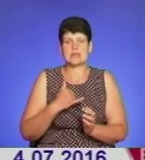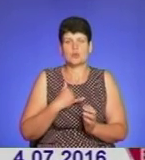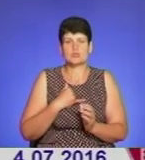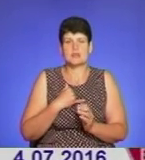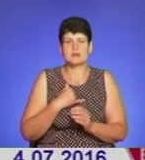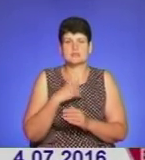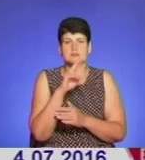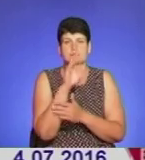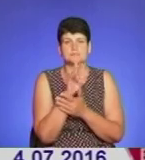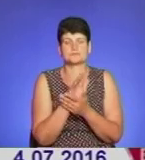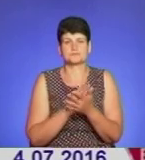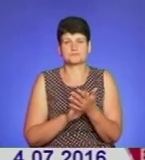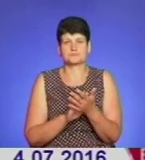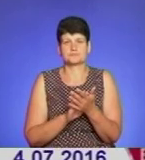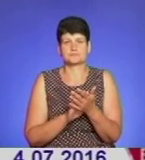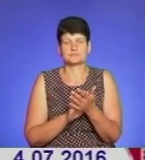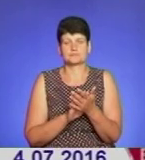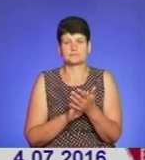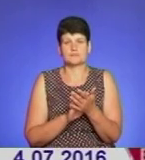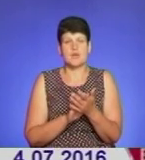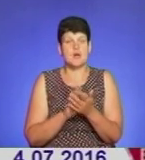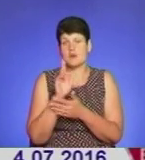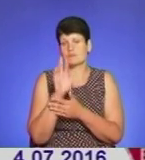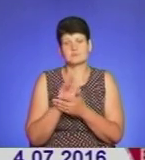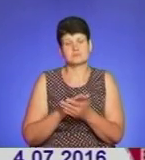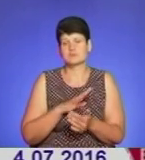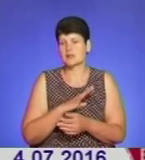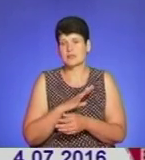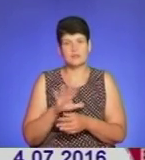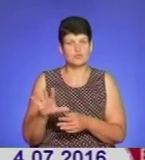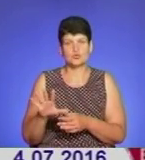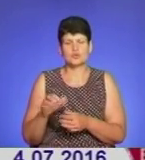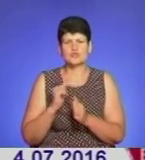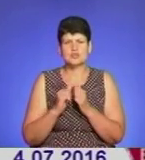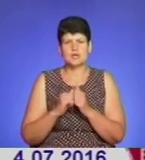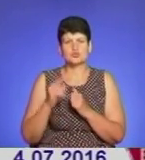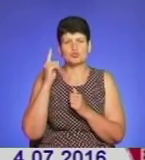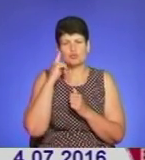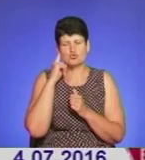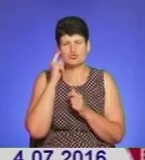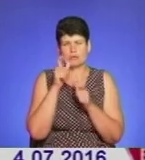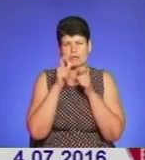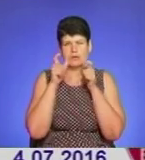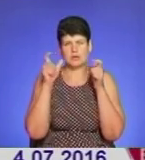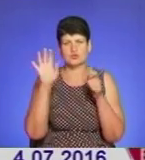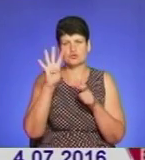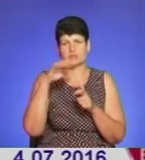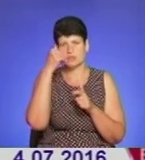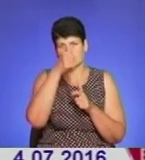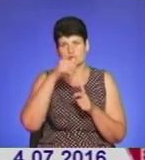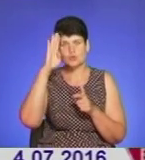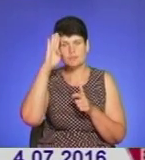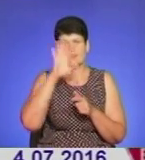а пощади їм не було. Часто чую в снах крик чотирічного хлопця, не вбиває мого